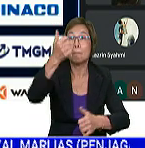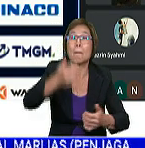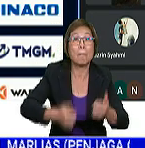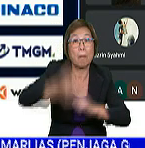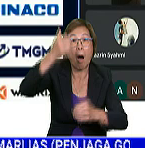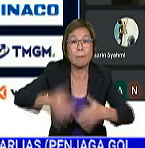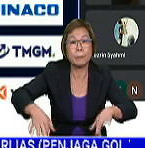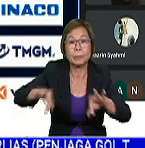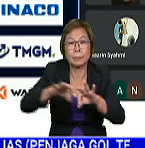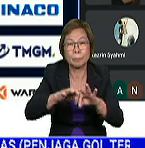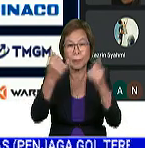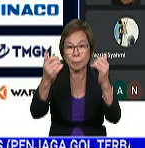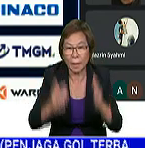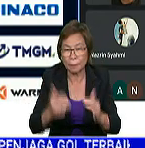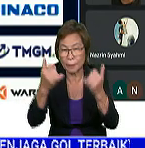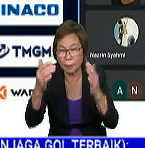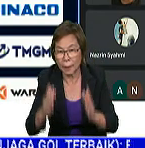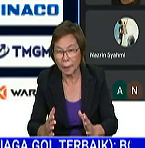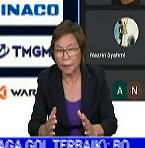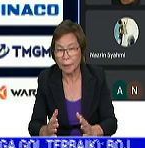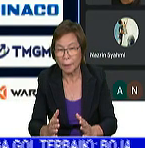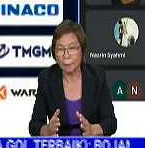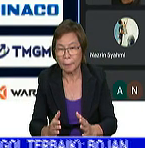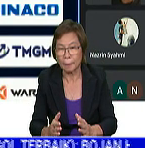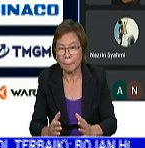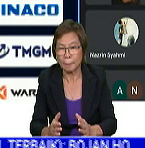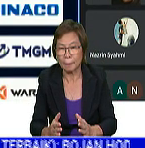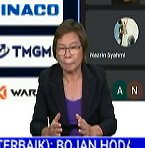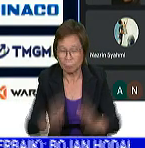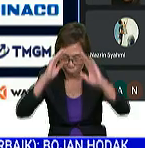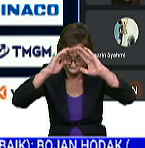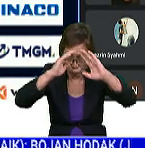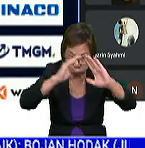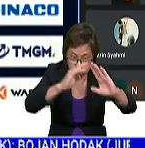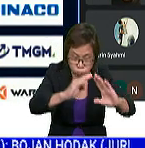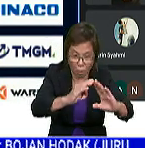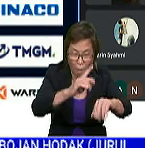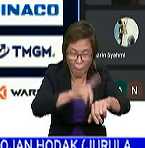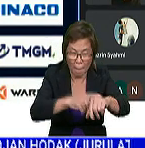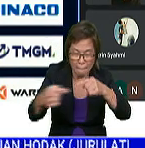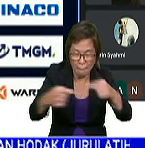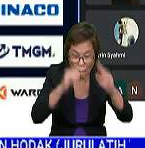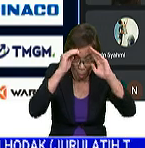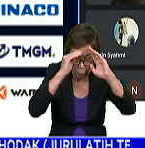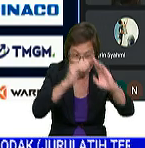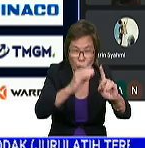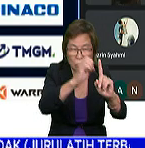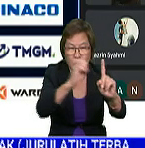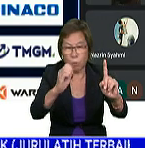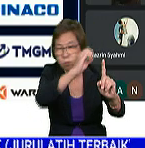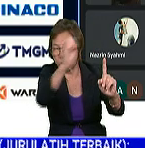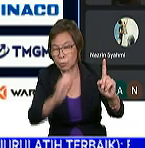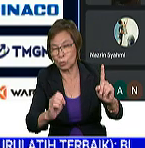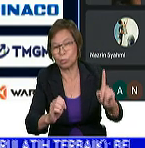penting adalah pemain-pemain dapat memberikan tumpuan 100% dalam fokus dalam jual perangan,